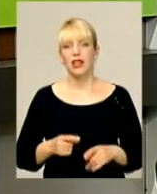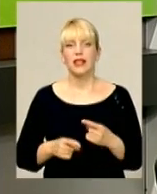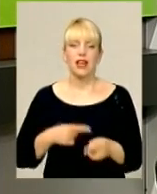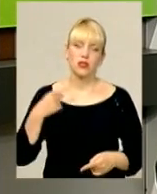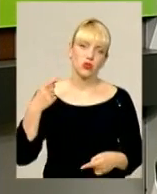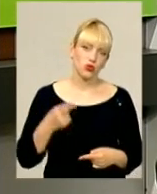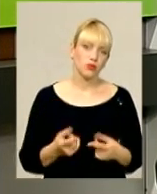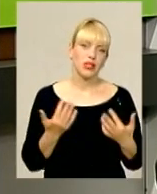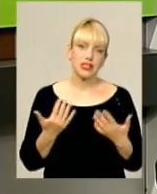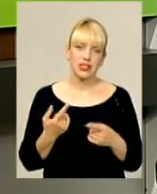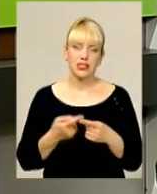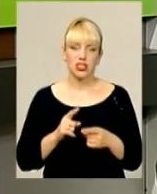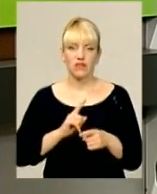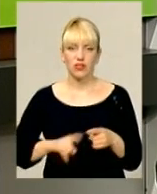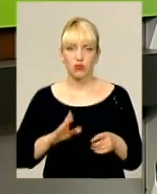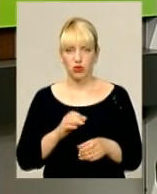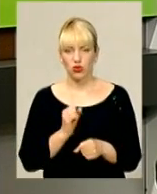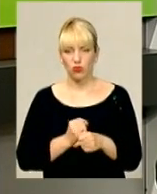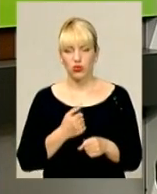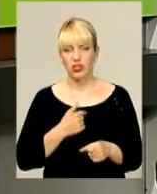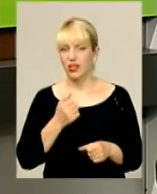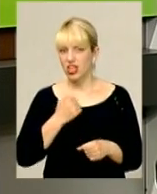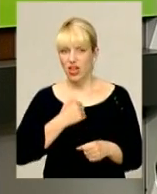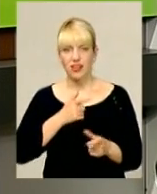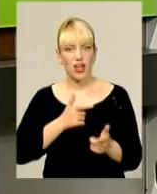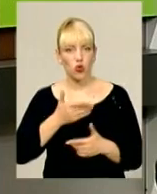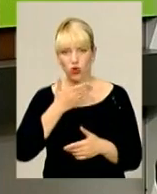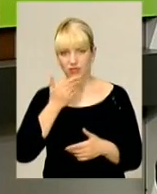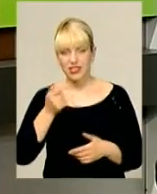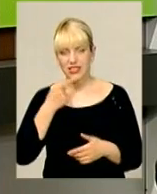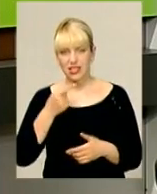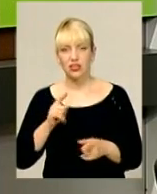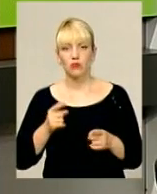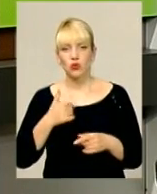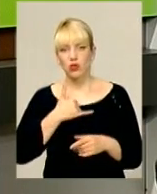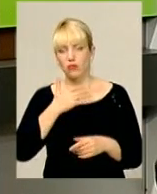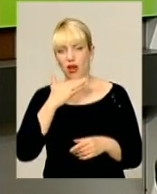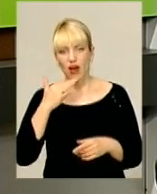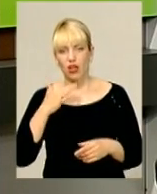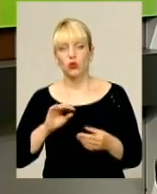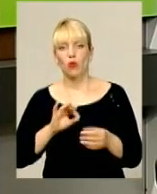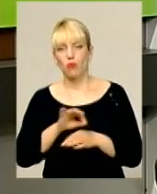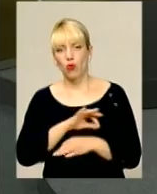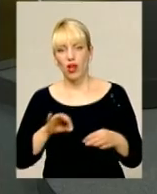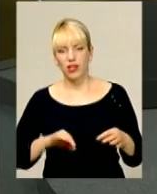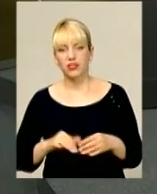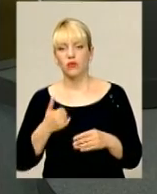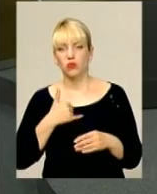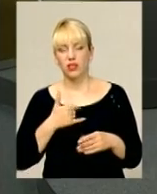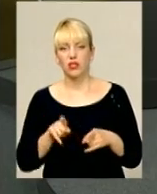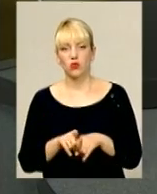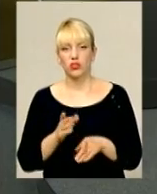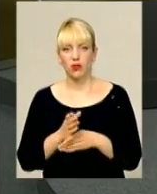Як швидко ця робота піде, на жаль, я поки не готовий сказати, тому що у нас дуже багато проєктів. Зараз ми також проєкт